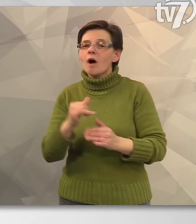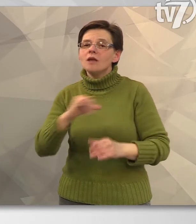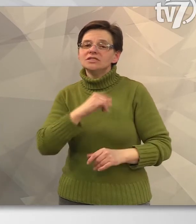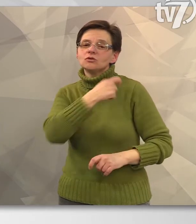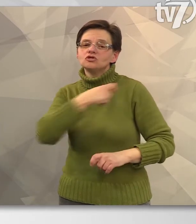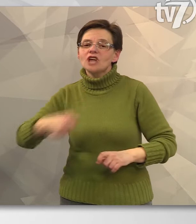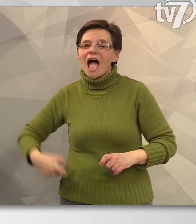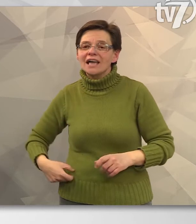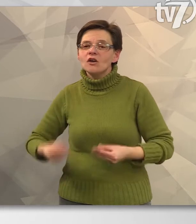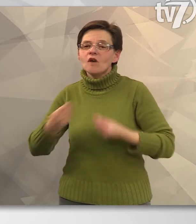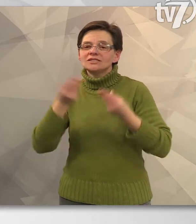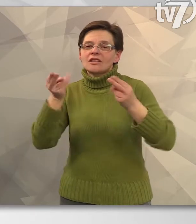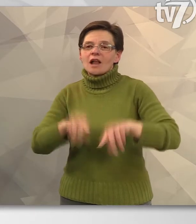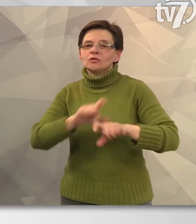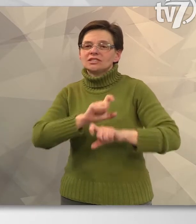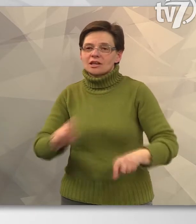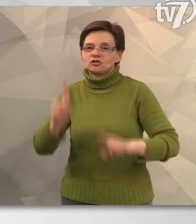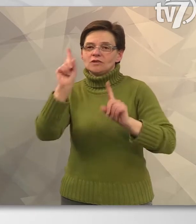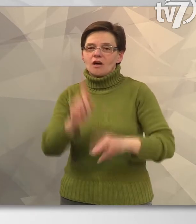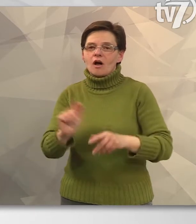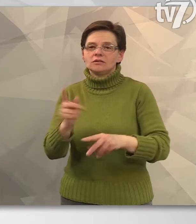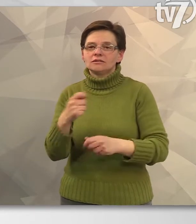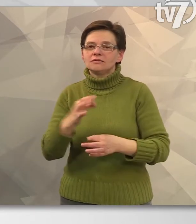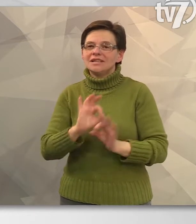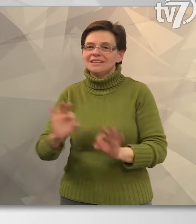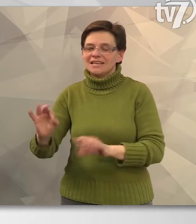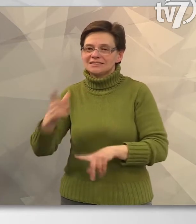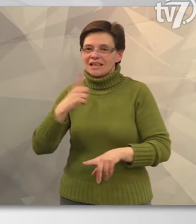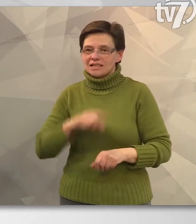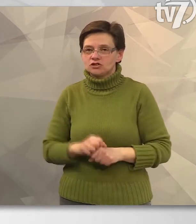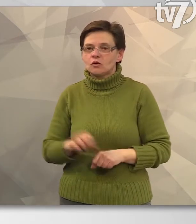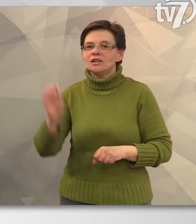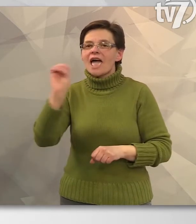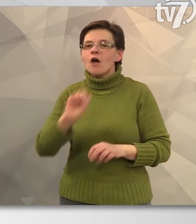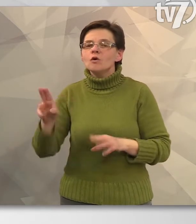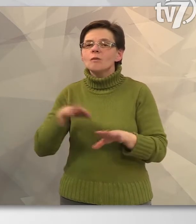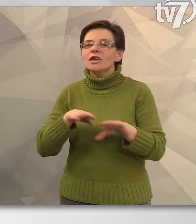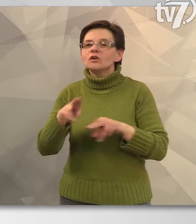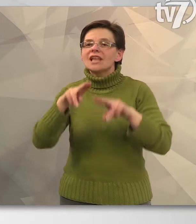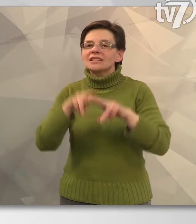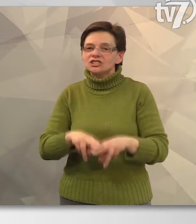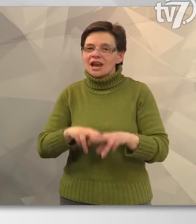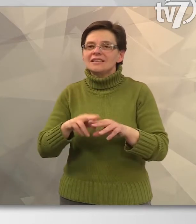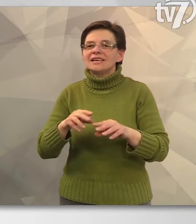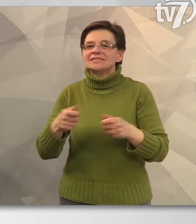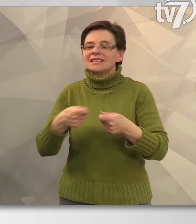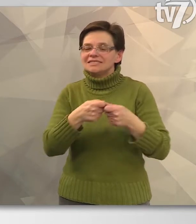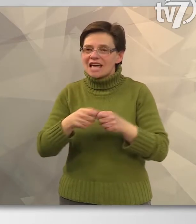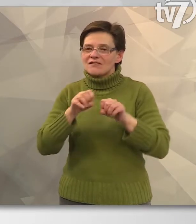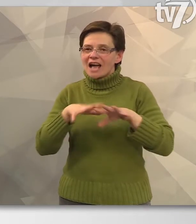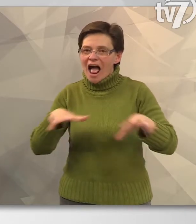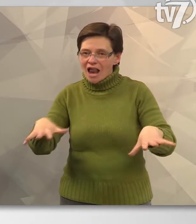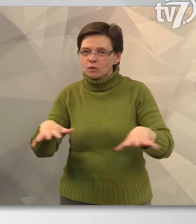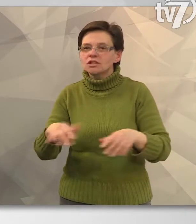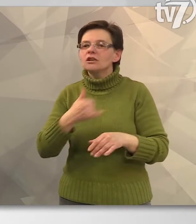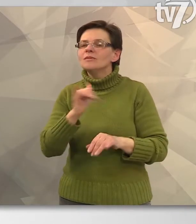biztonsági övhasználatának elmulasztása miatt. Az Európai Közlekedés Rendészeti Szervek Hálózata